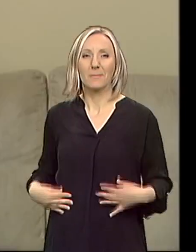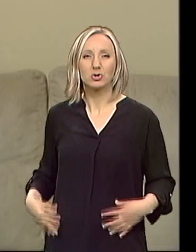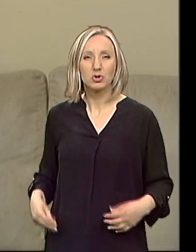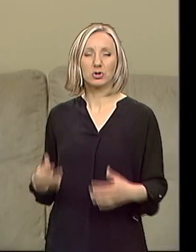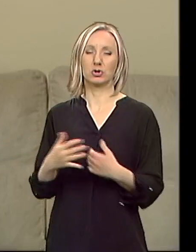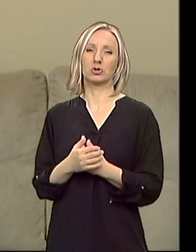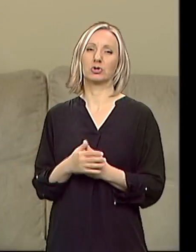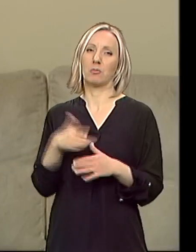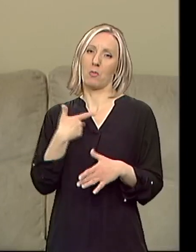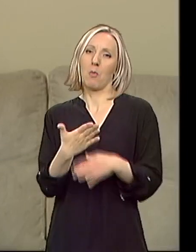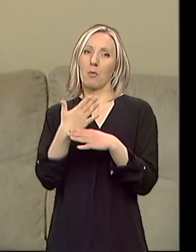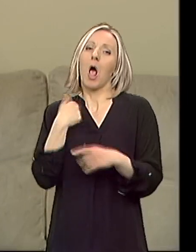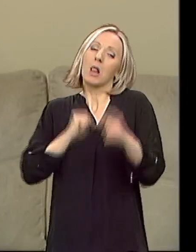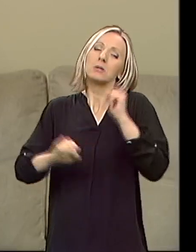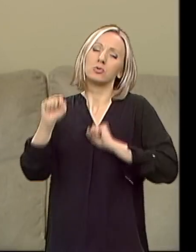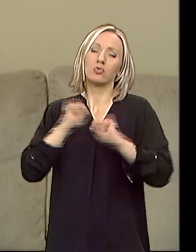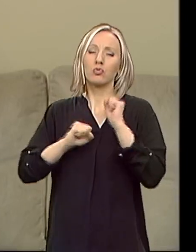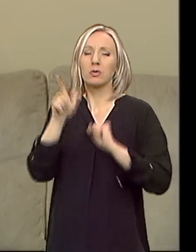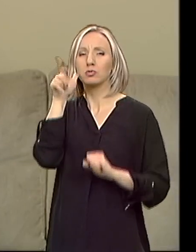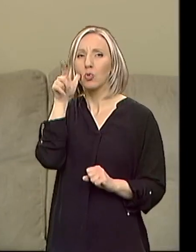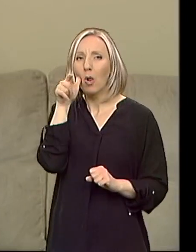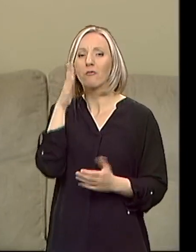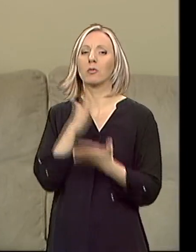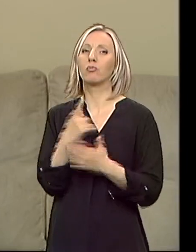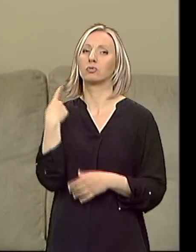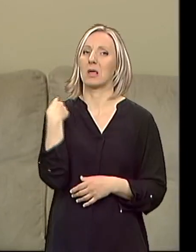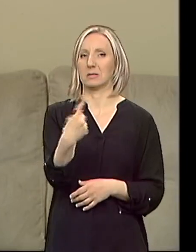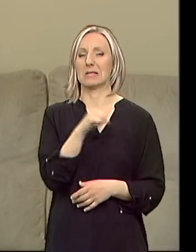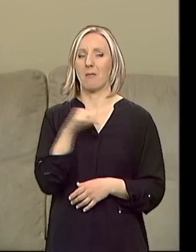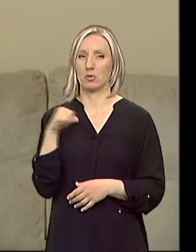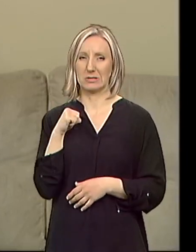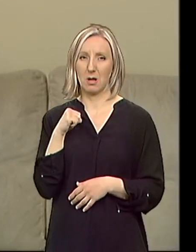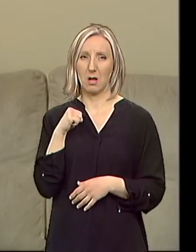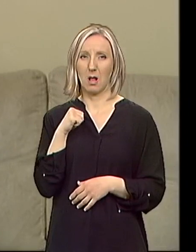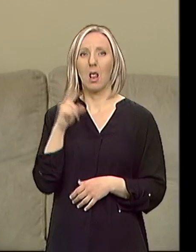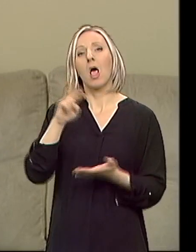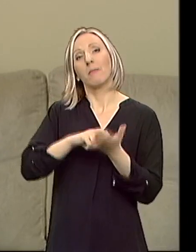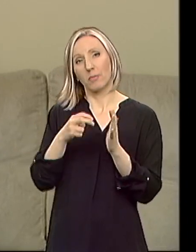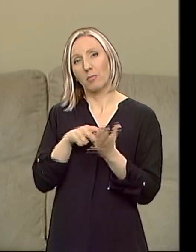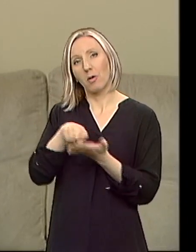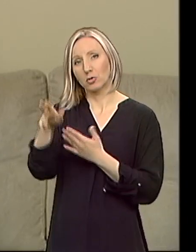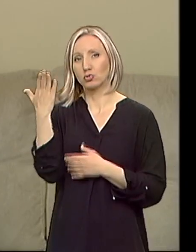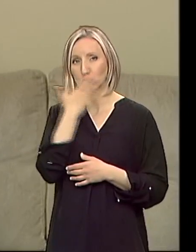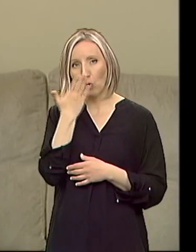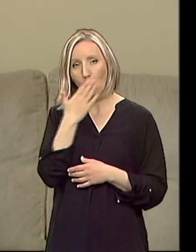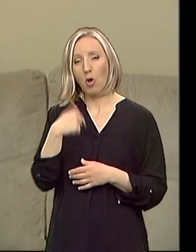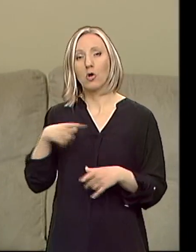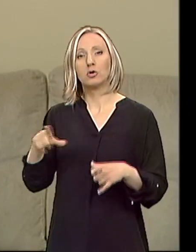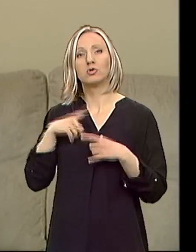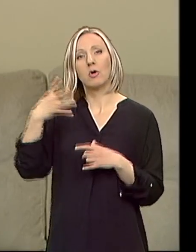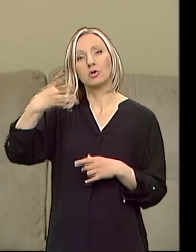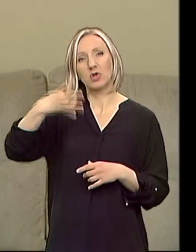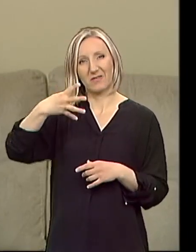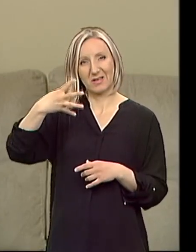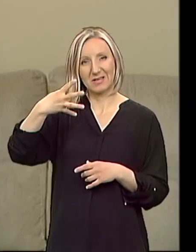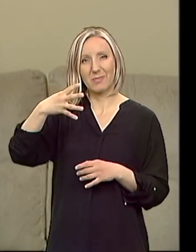se pomogne, ali uglavnom trudimo se da bude što samostalniji. Problem je odlazak u školu, jer mi živimo u zgradi na čestovom spratu, zgradi